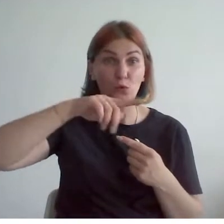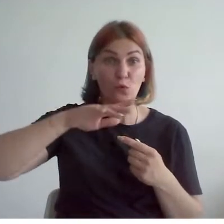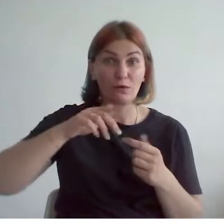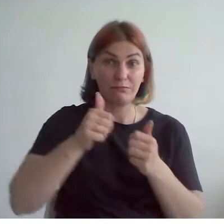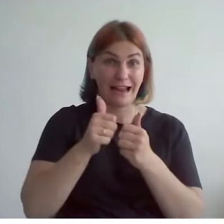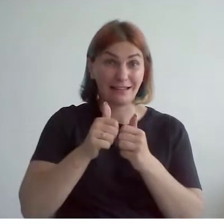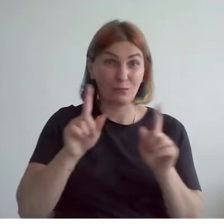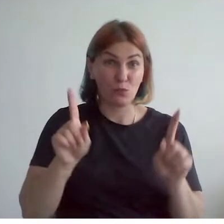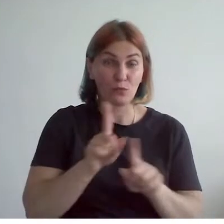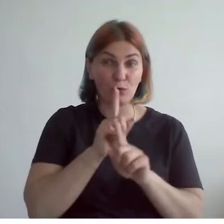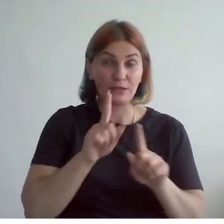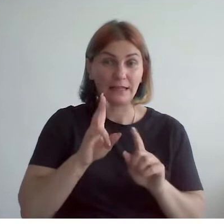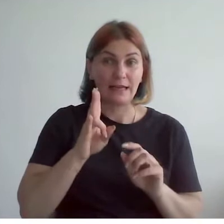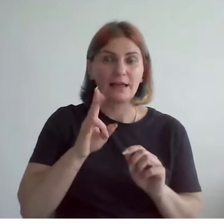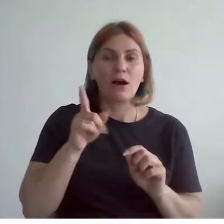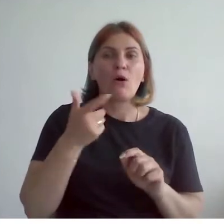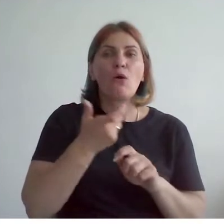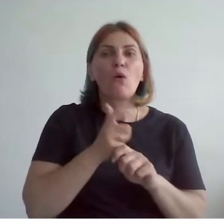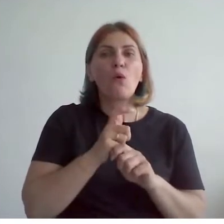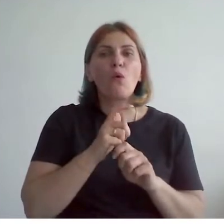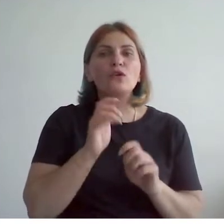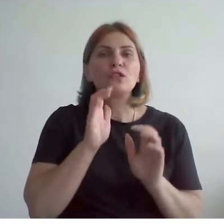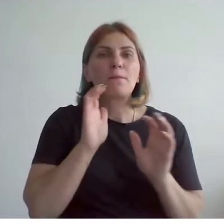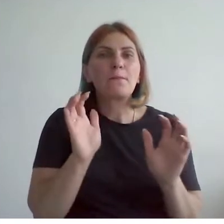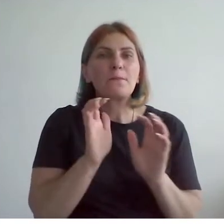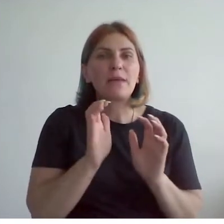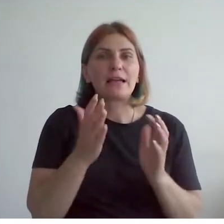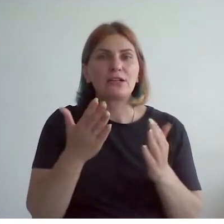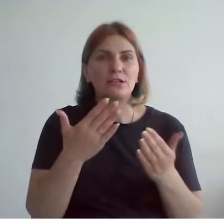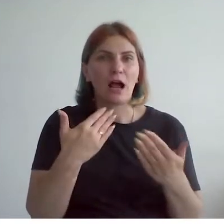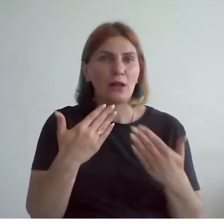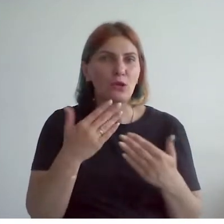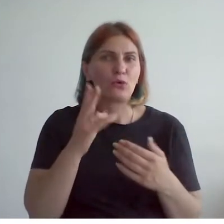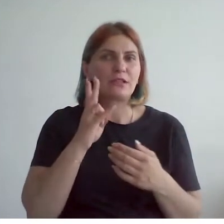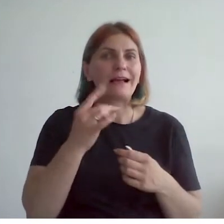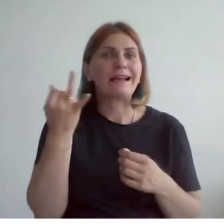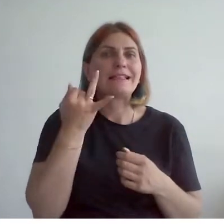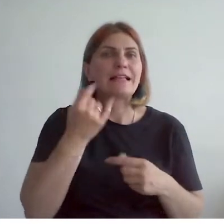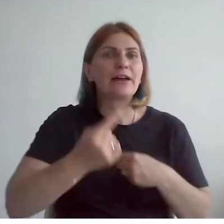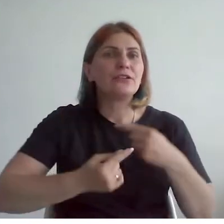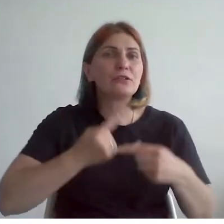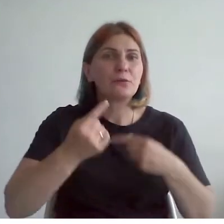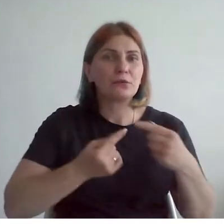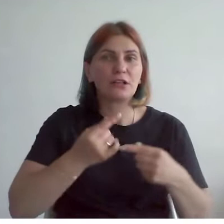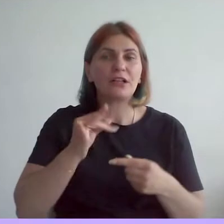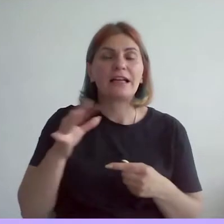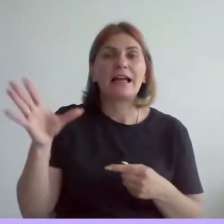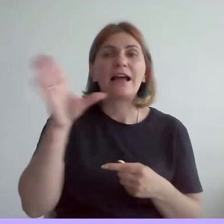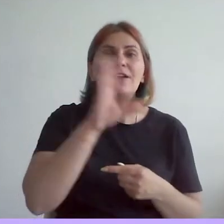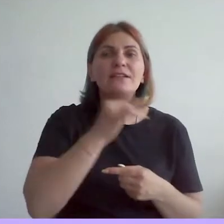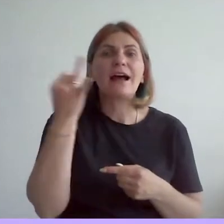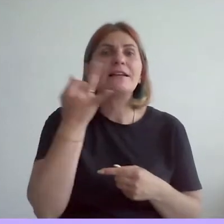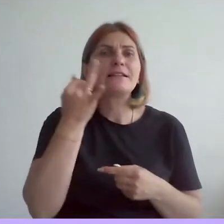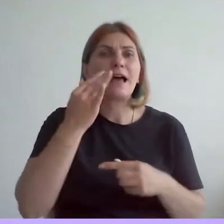большевика, он очень бережно отнесся к историческому наследию. И вся историческая кладка была